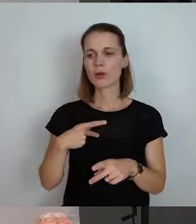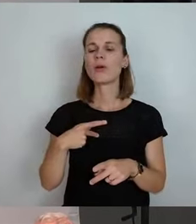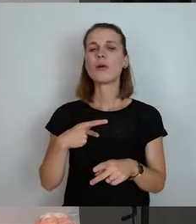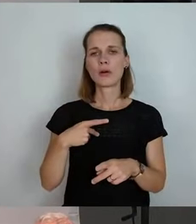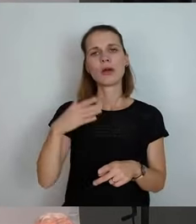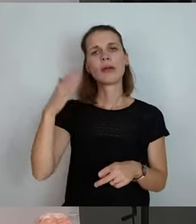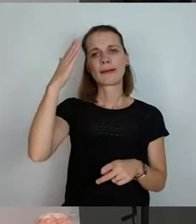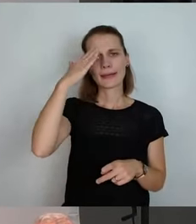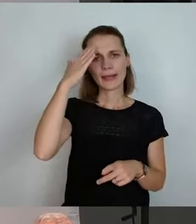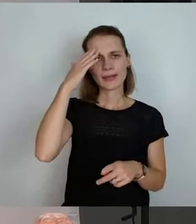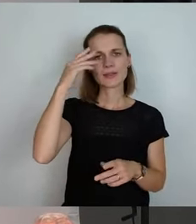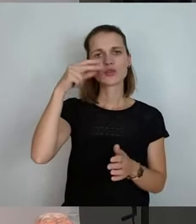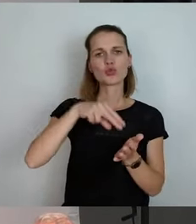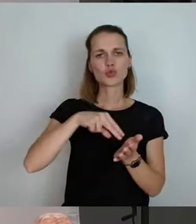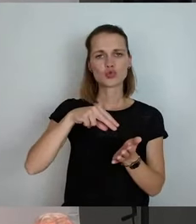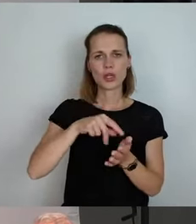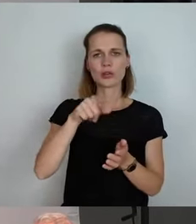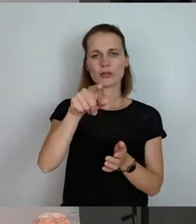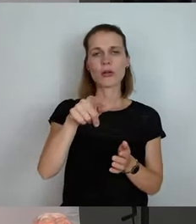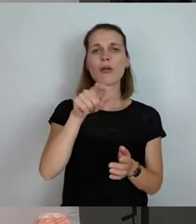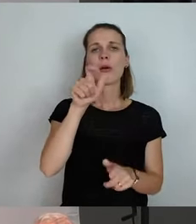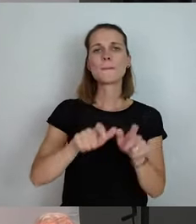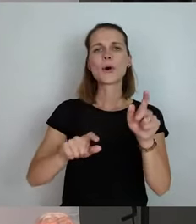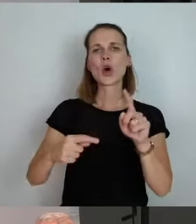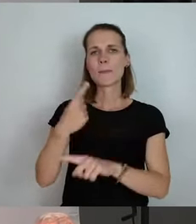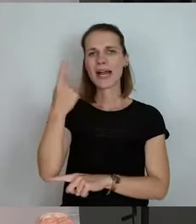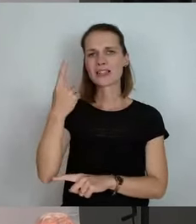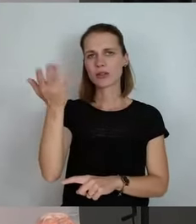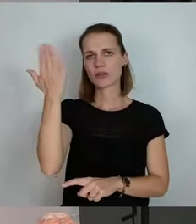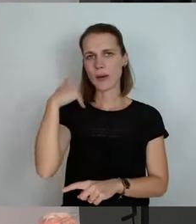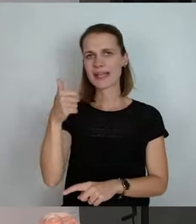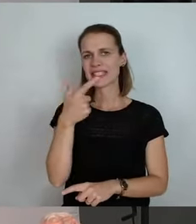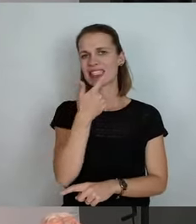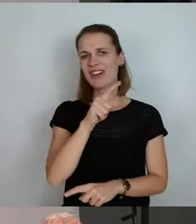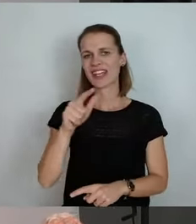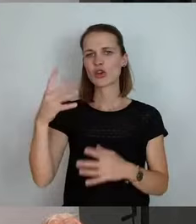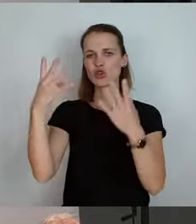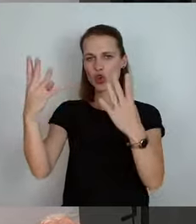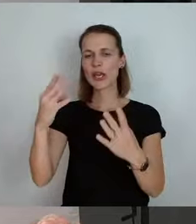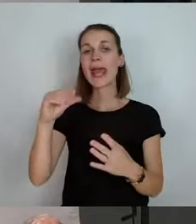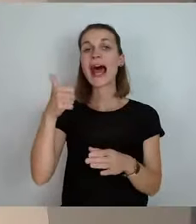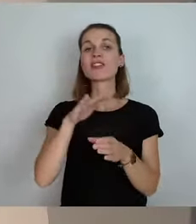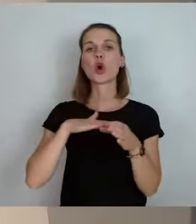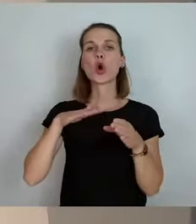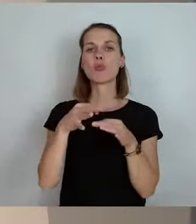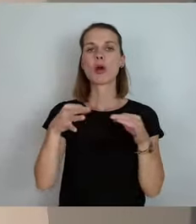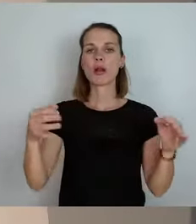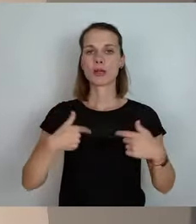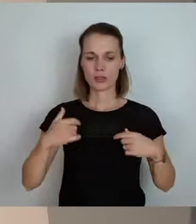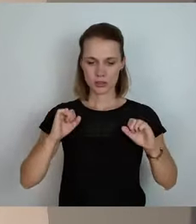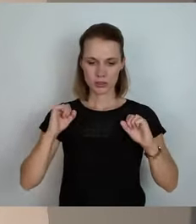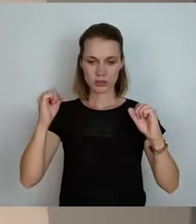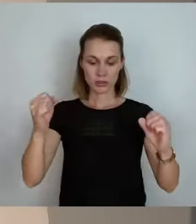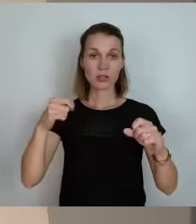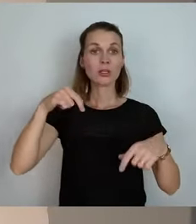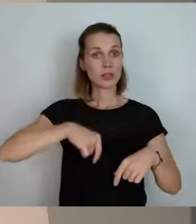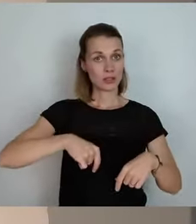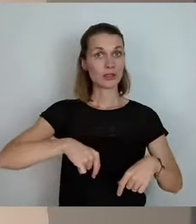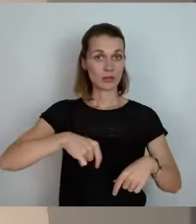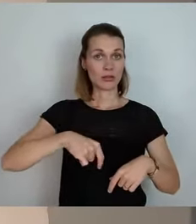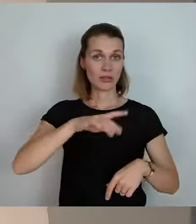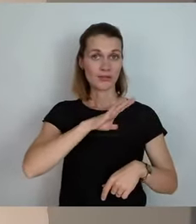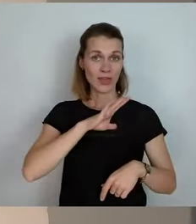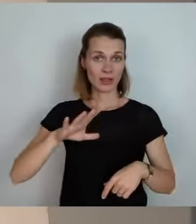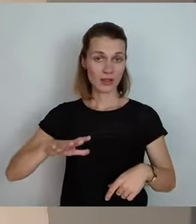mir der Bürgermeister schon 2009, kann ich mich noch daran erinnern, der erste Kommunaltag, den ich gemacht habe, den habe ich in Lengefeld gemacht und da war das